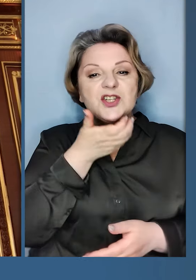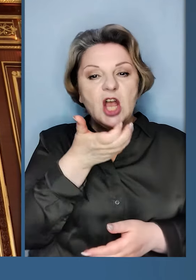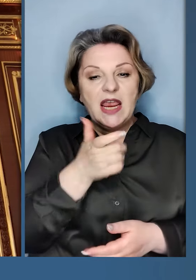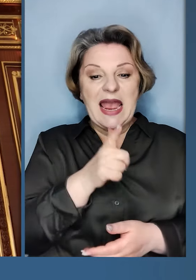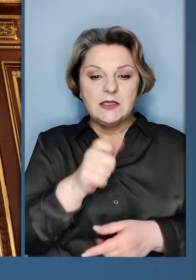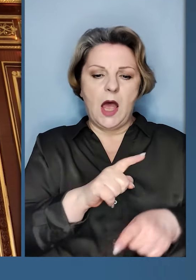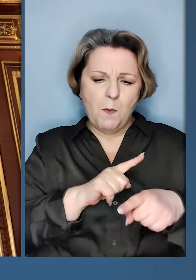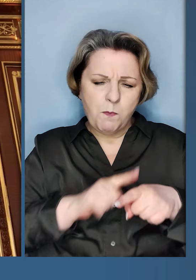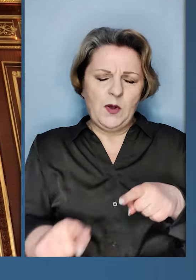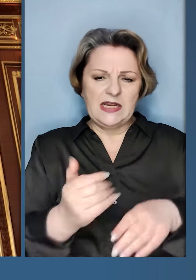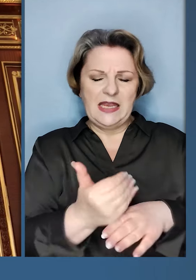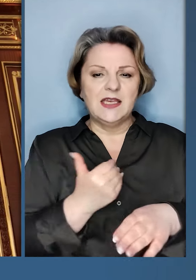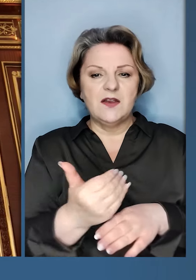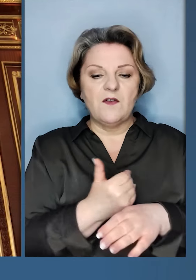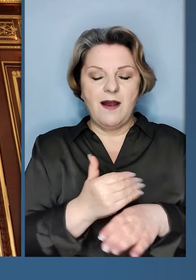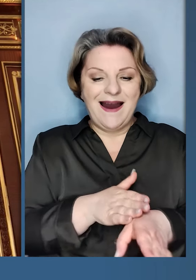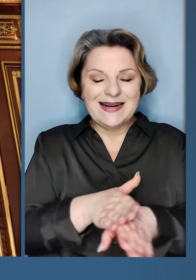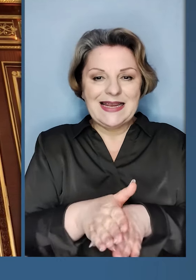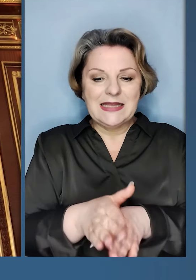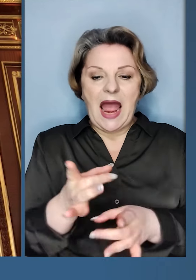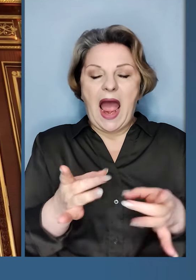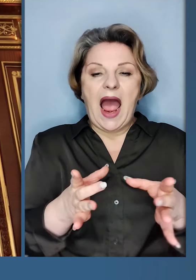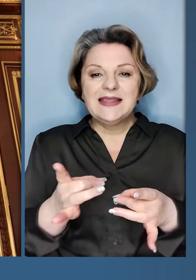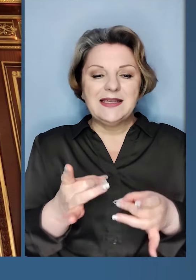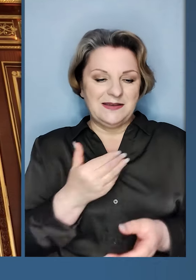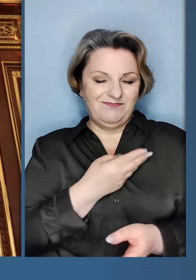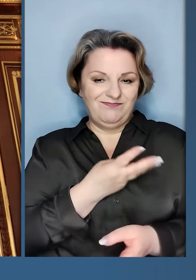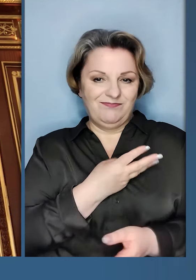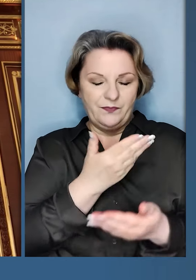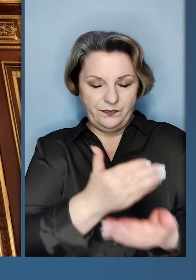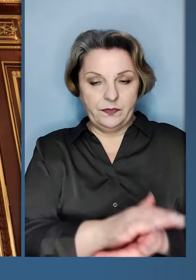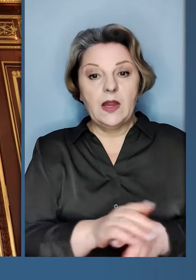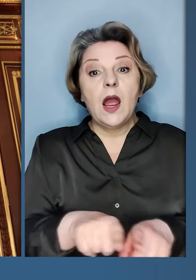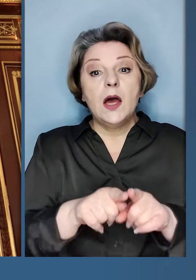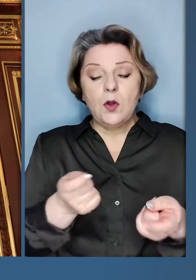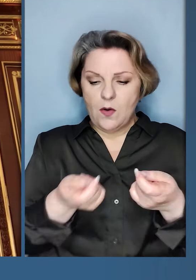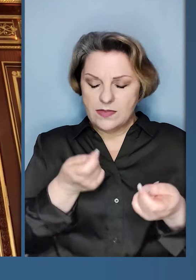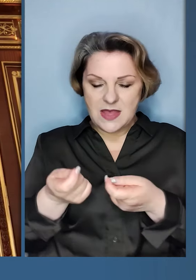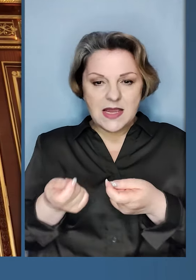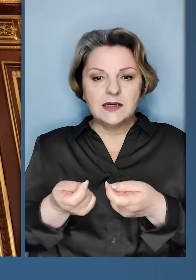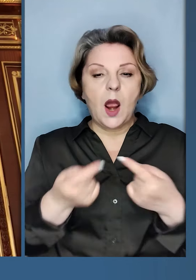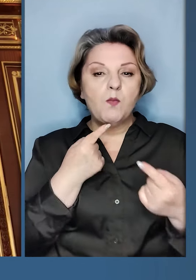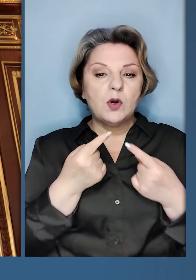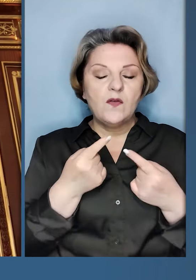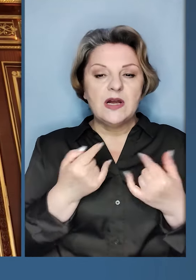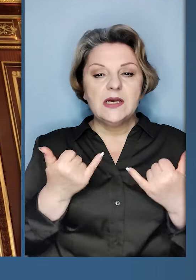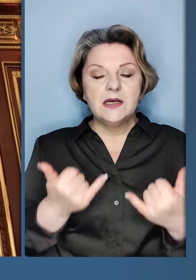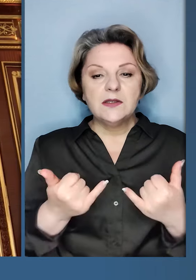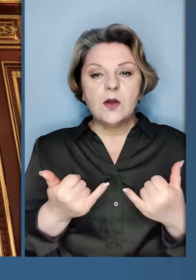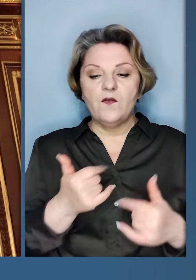Чехії за пришвидшення реалізації артилерійської ініціативи. Також детально